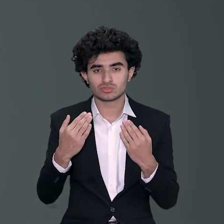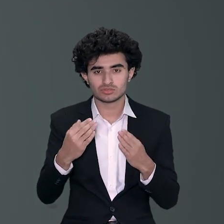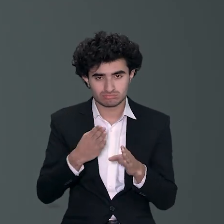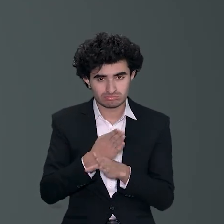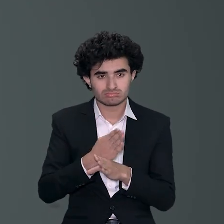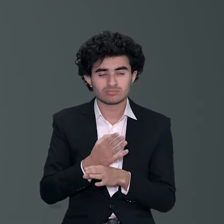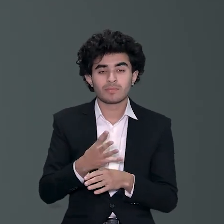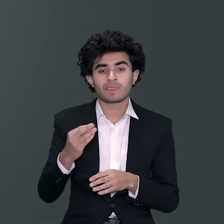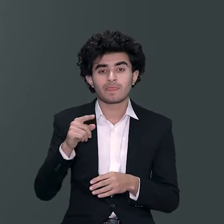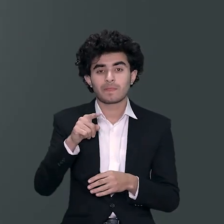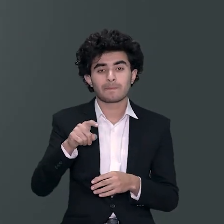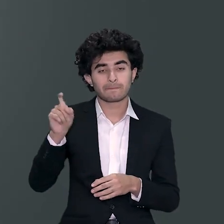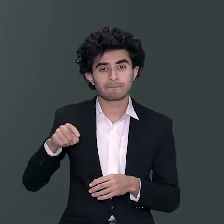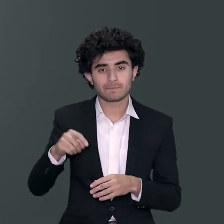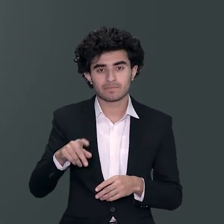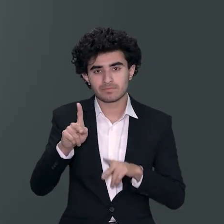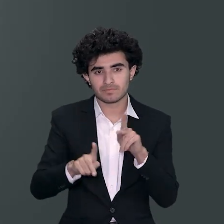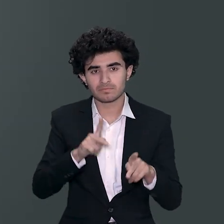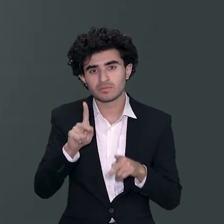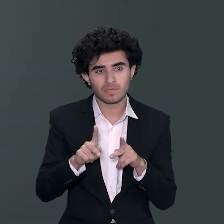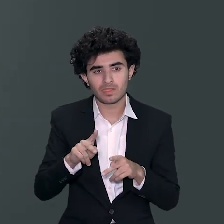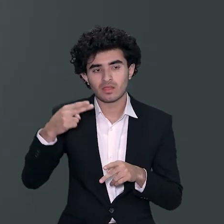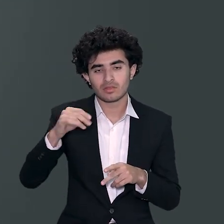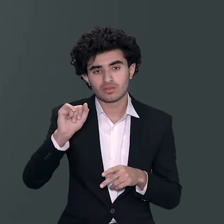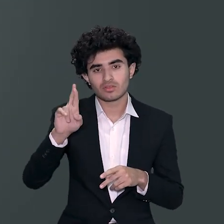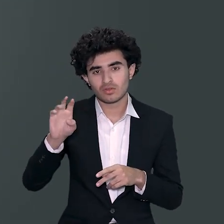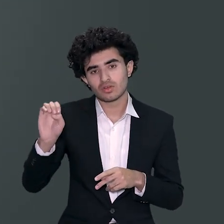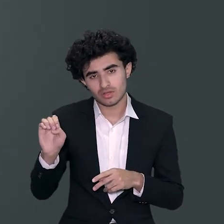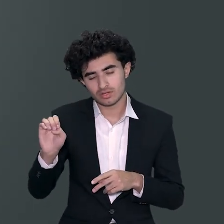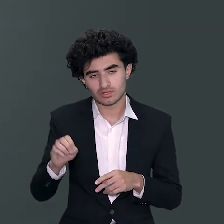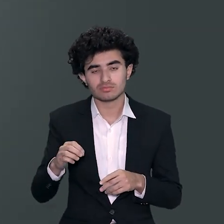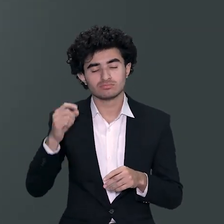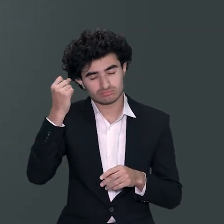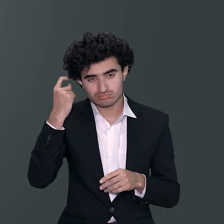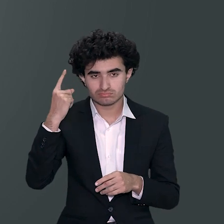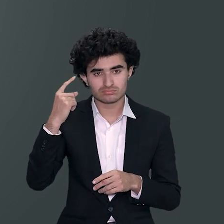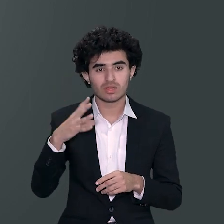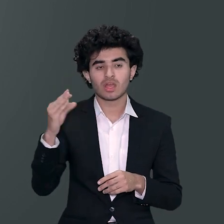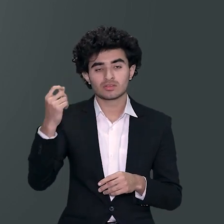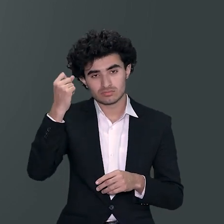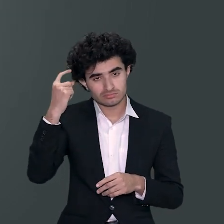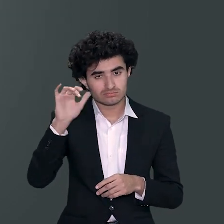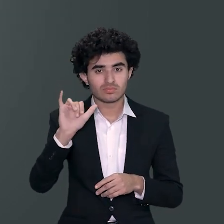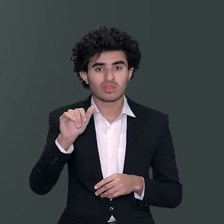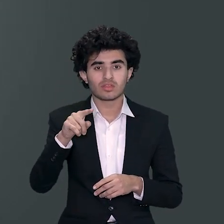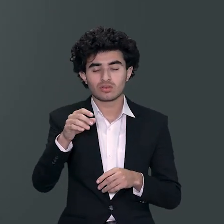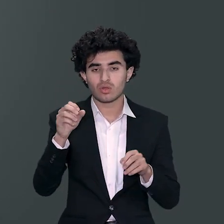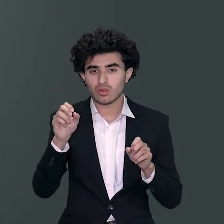پھر آپ لوگوں کو ایمپلائیمنٹ میں لانا شروع کرتے ہیں آپ لوگوں کو ہائر کرتے ہیں ان کو منج کرنا